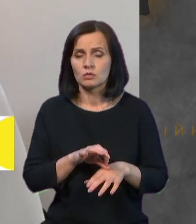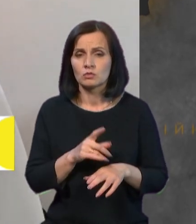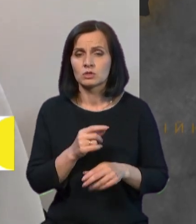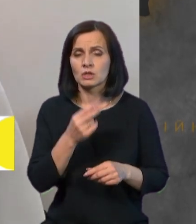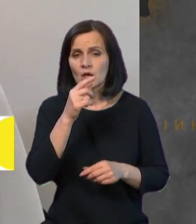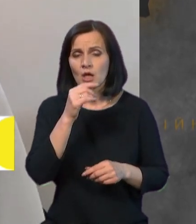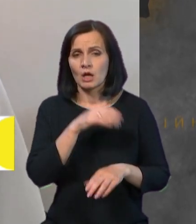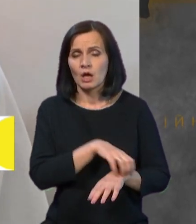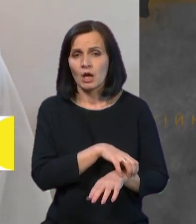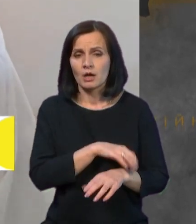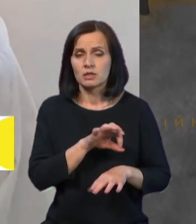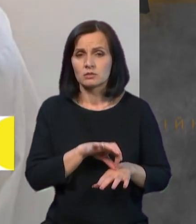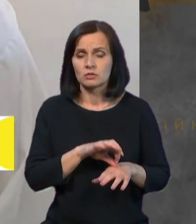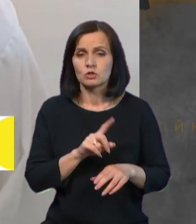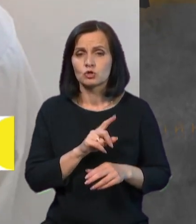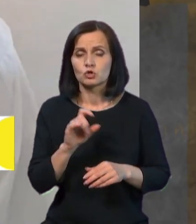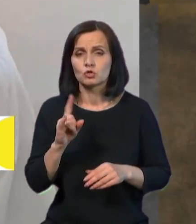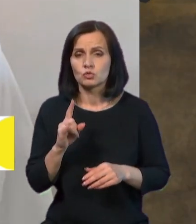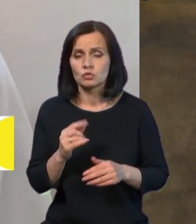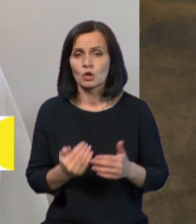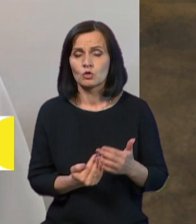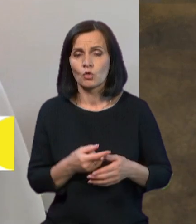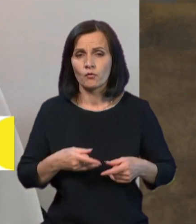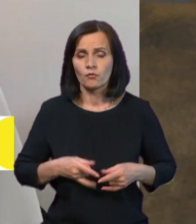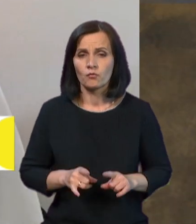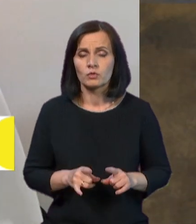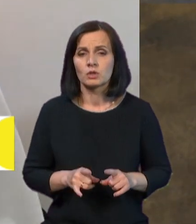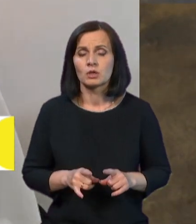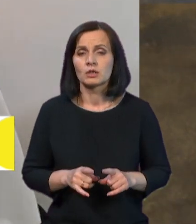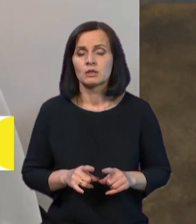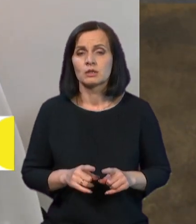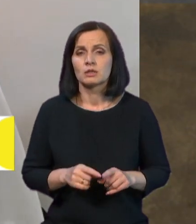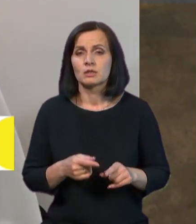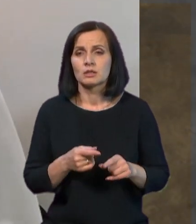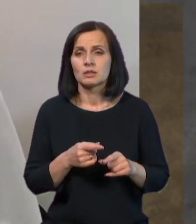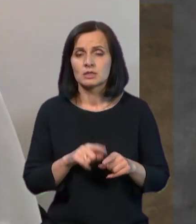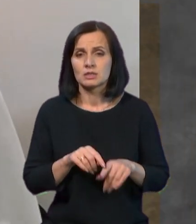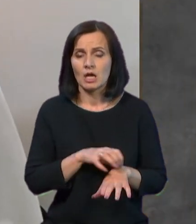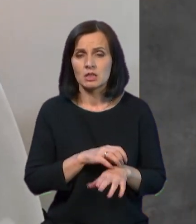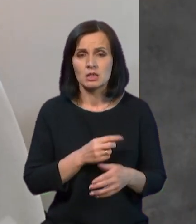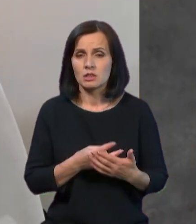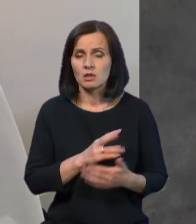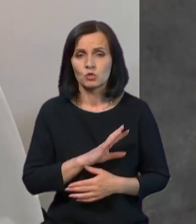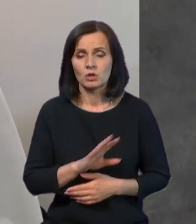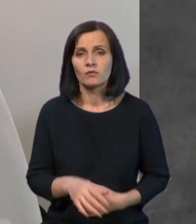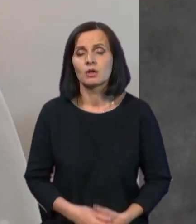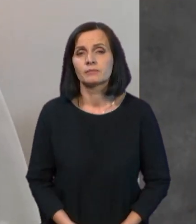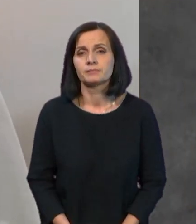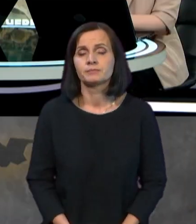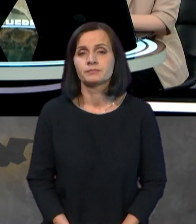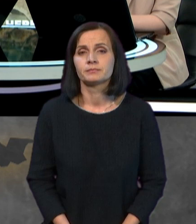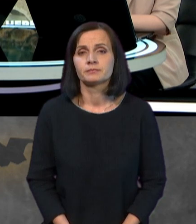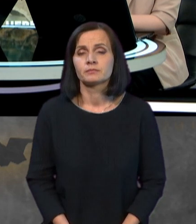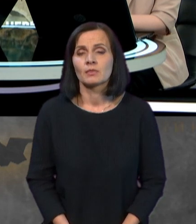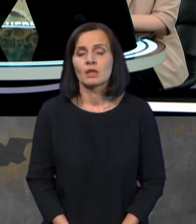захворюваннями, для того, щоб дитини новонароджені, алергія не проявлялася. Пані Тетяно,